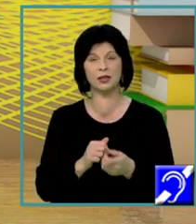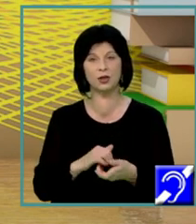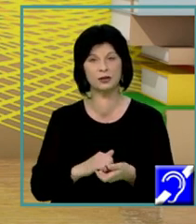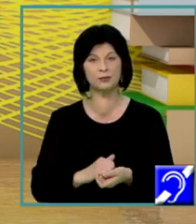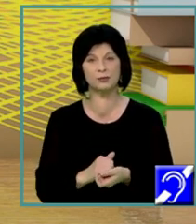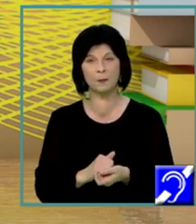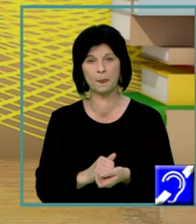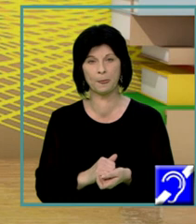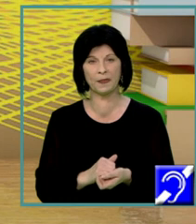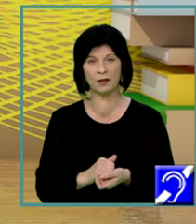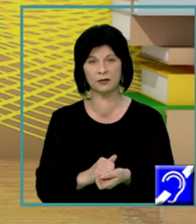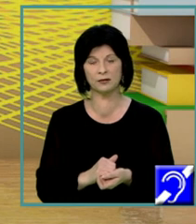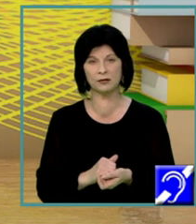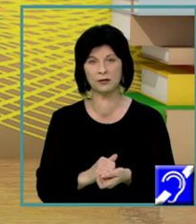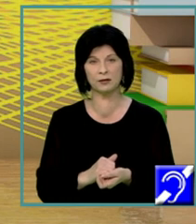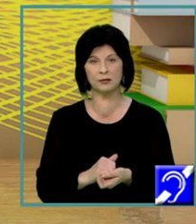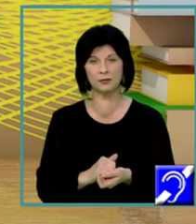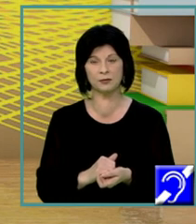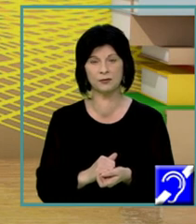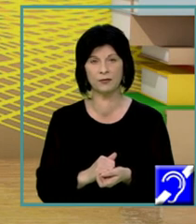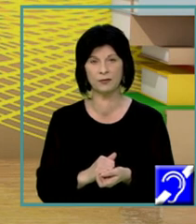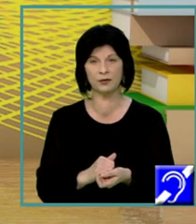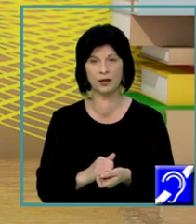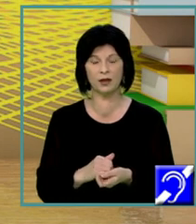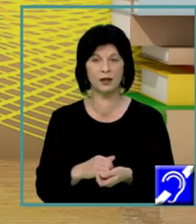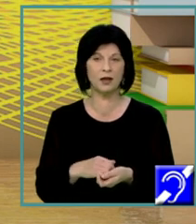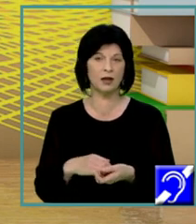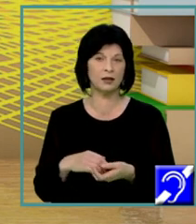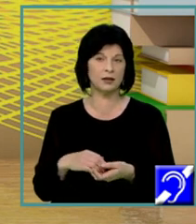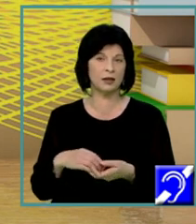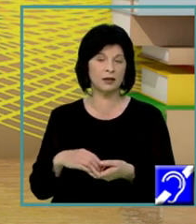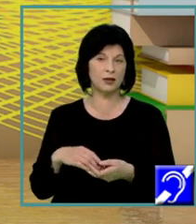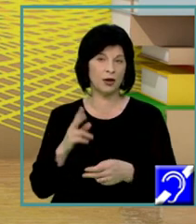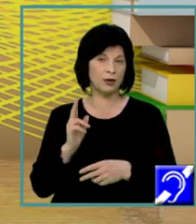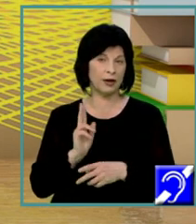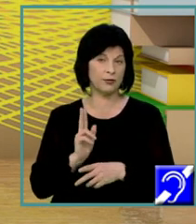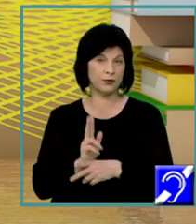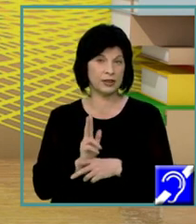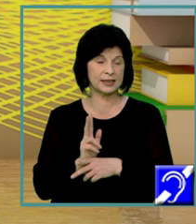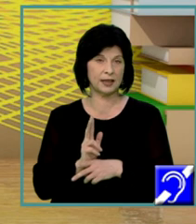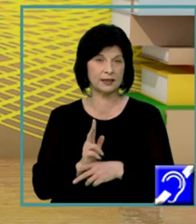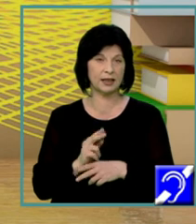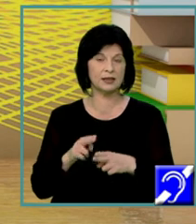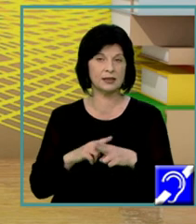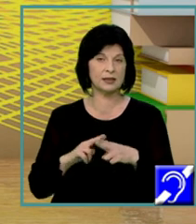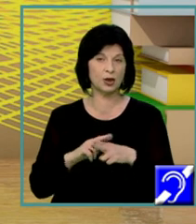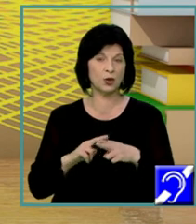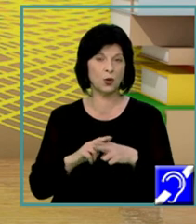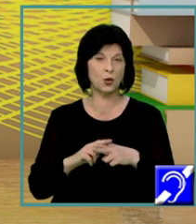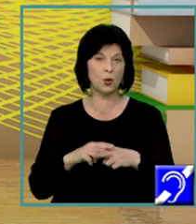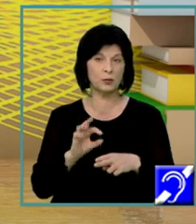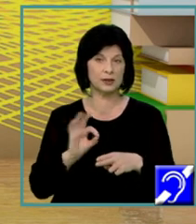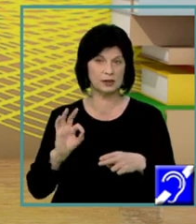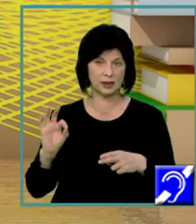sune cumva textul acela în timpanul vostru și o să vedeți că nu veți da grești. Textul va fi clar și